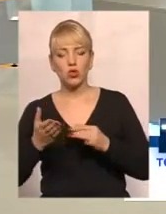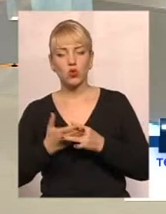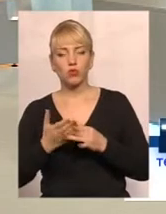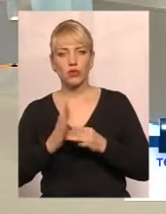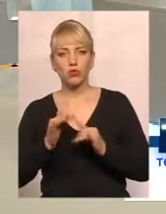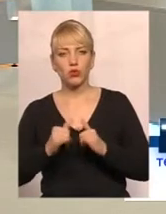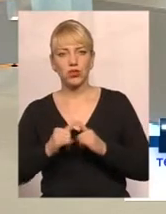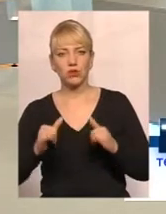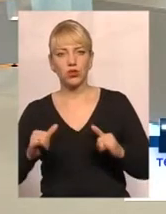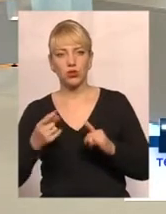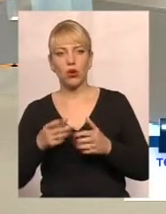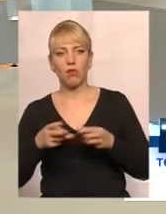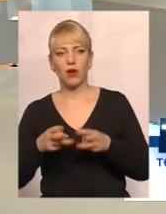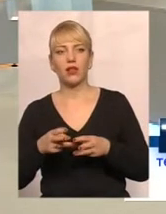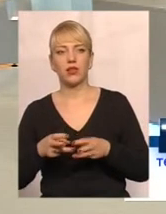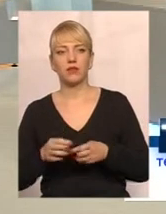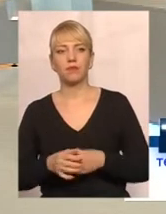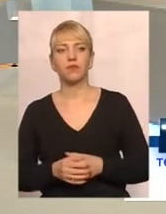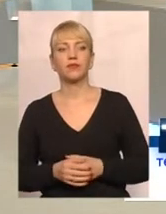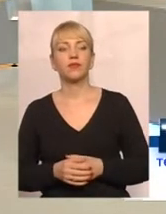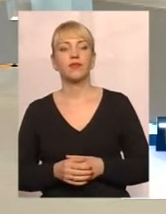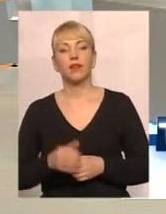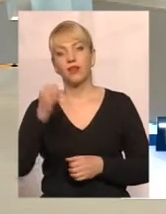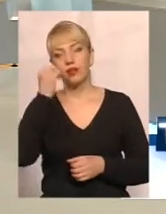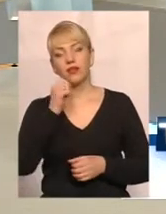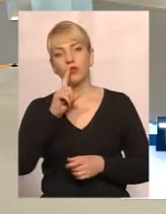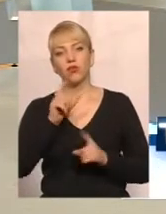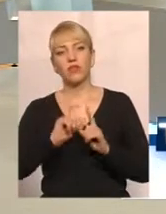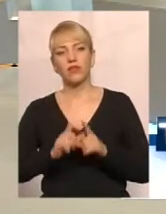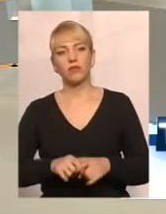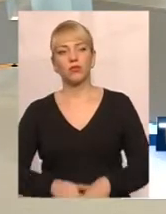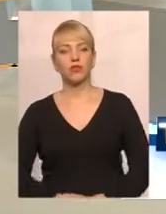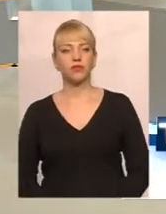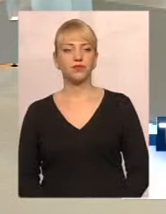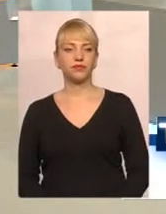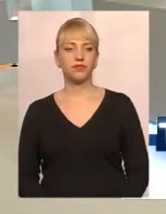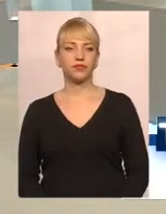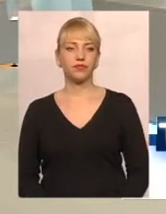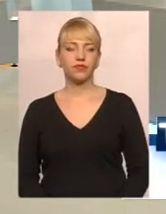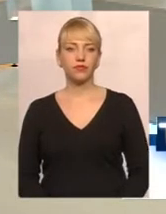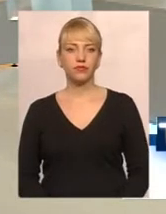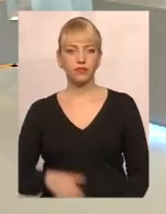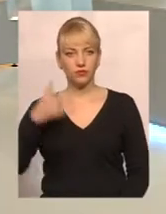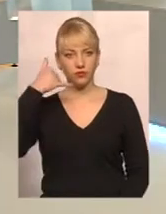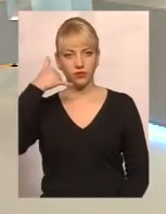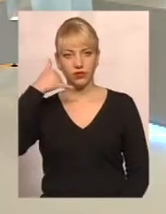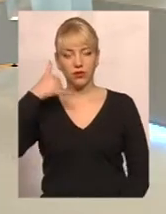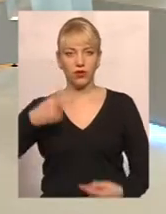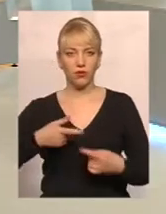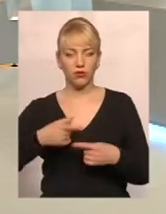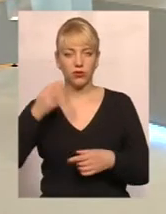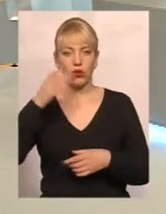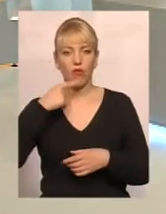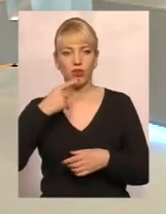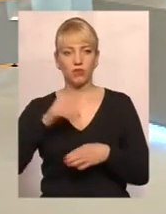'язку з тим, що був повний листопад, повний місяць. Дякую за відповідь. 61-9060. Слухаємо глядача. Говоріть, будь ласка.